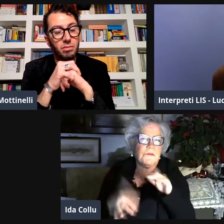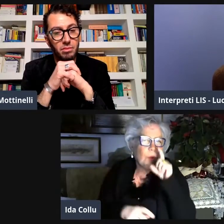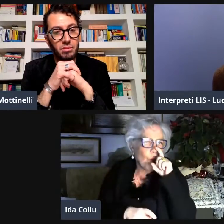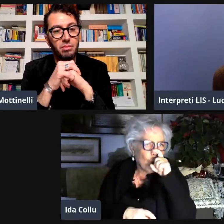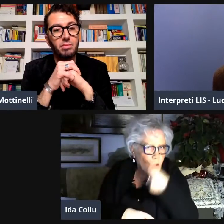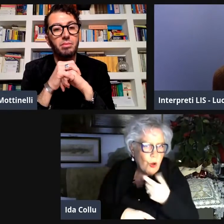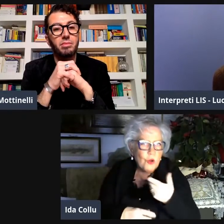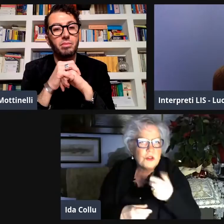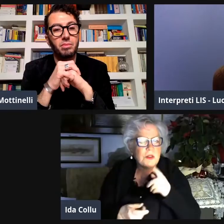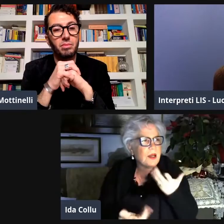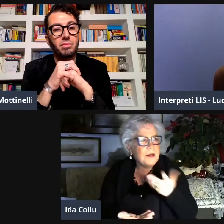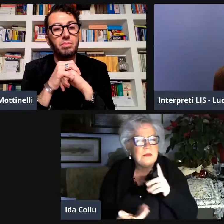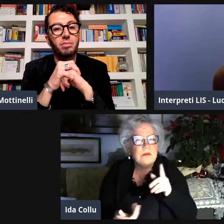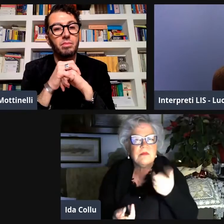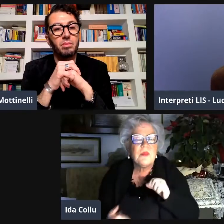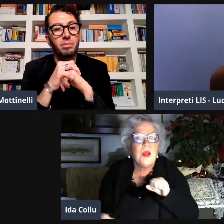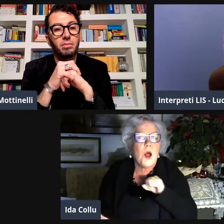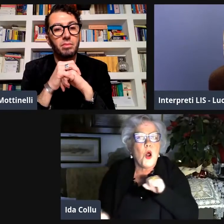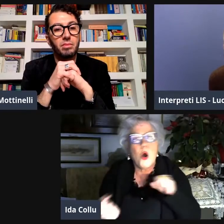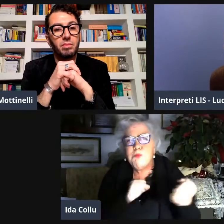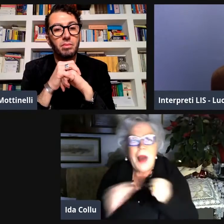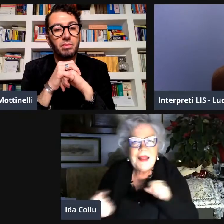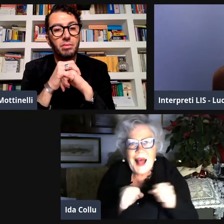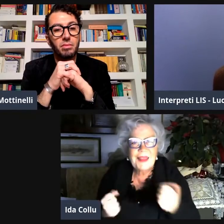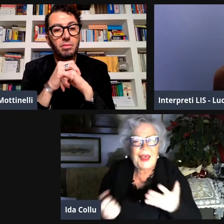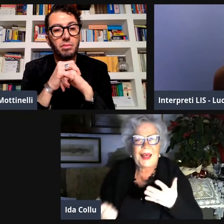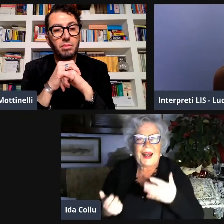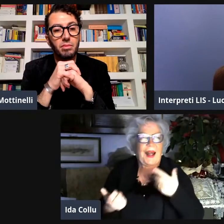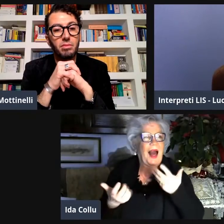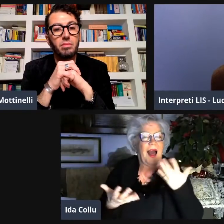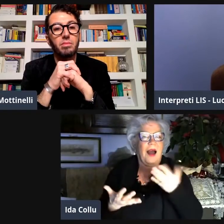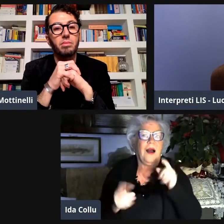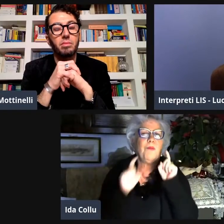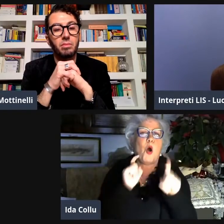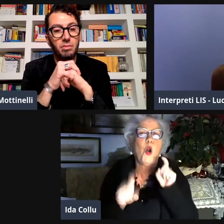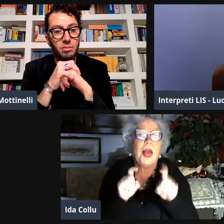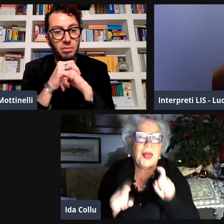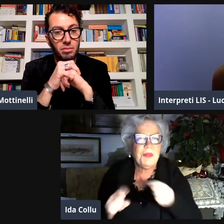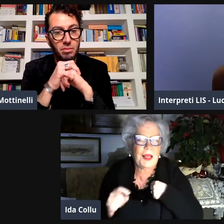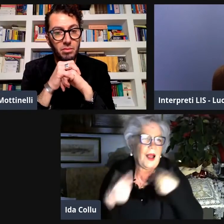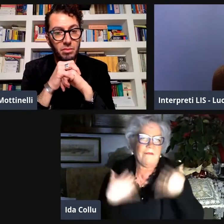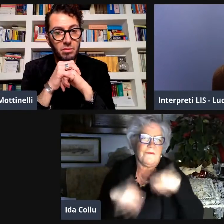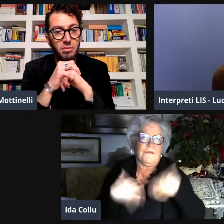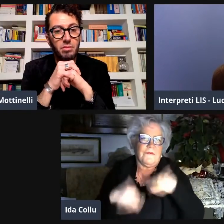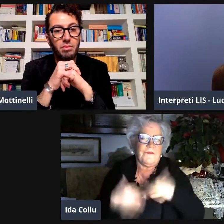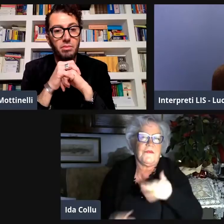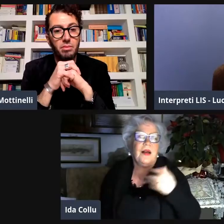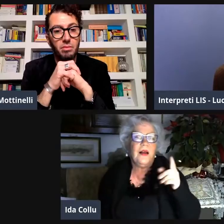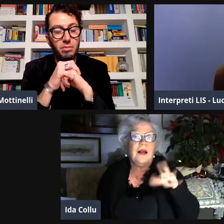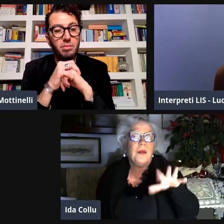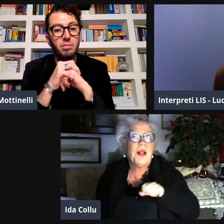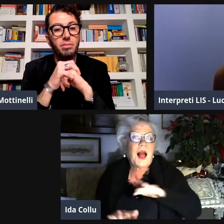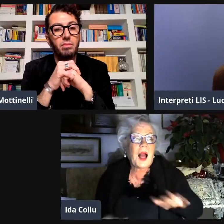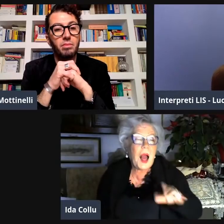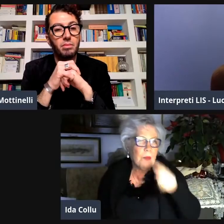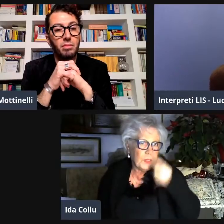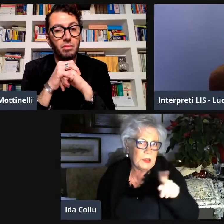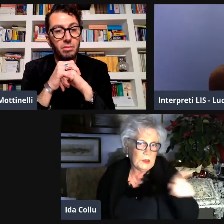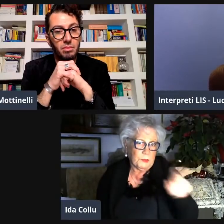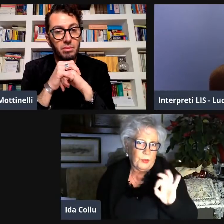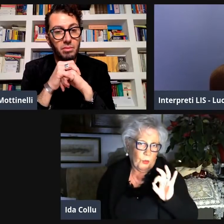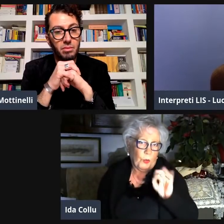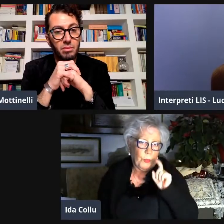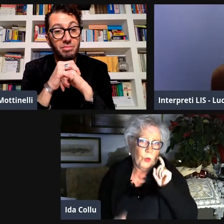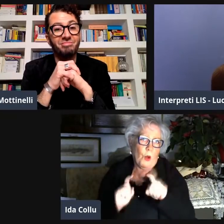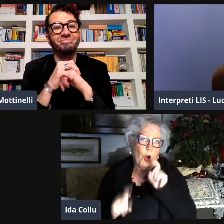entrata nell'ambito politico perché a piaceva tantissimo. Ero estremamente curiosa. Ero una grande combattente. Ed ero molto critica.